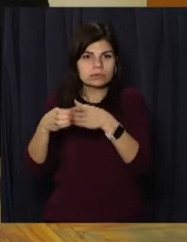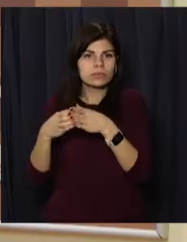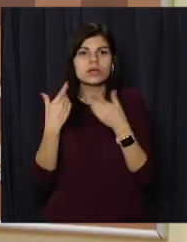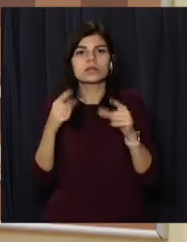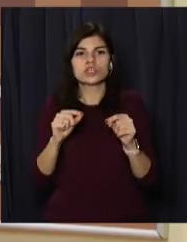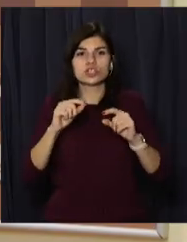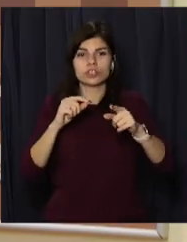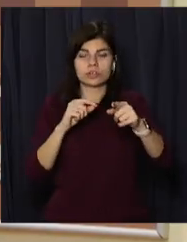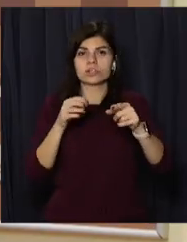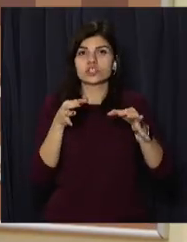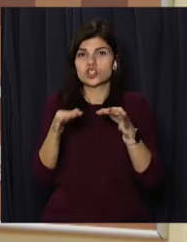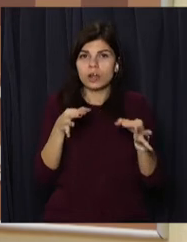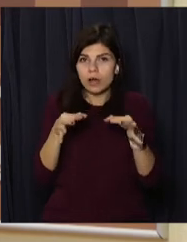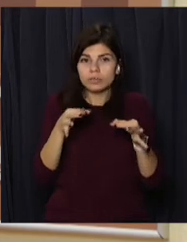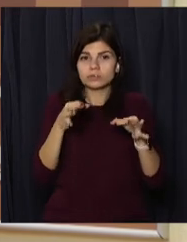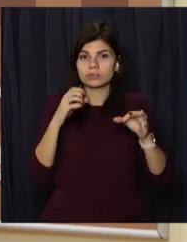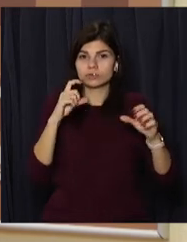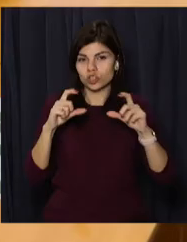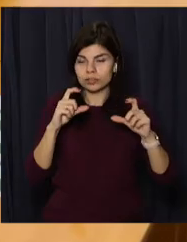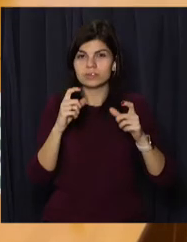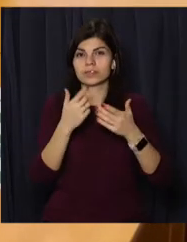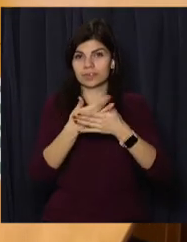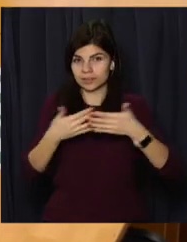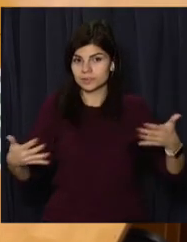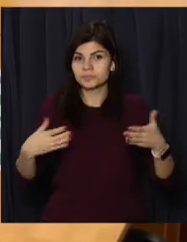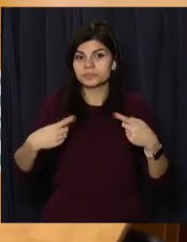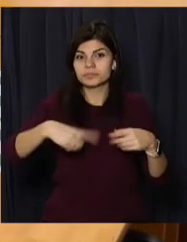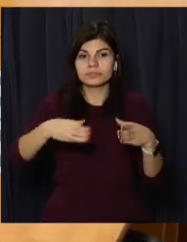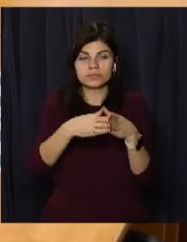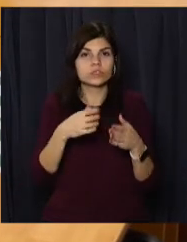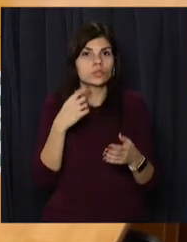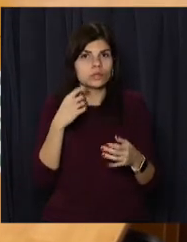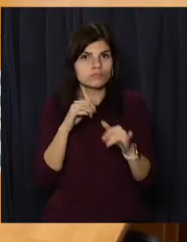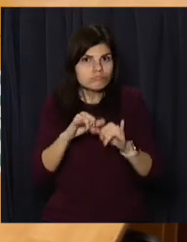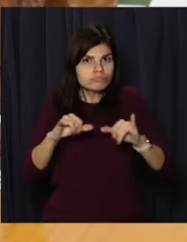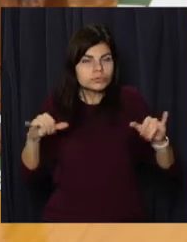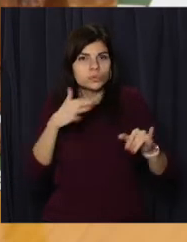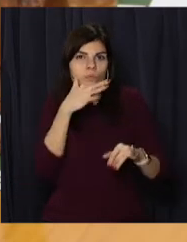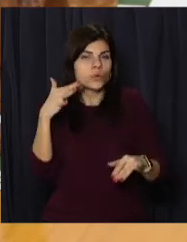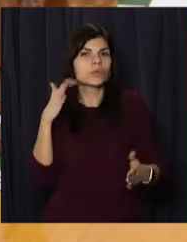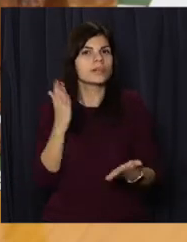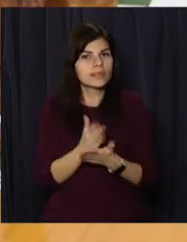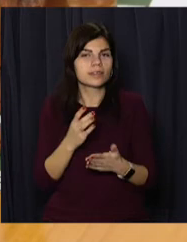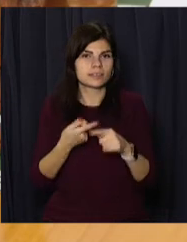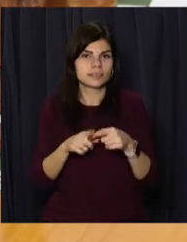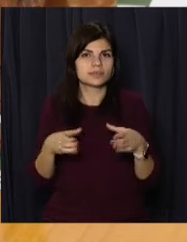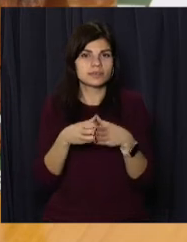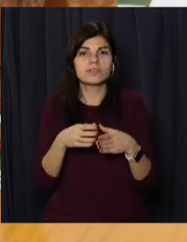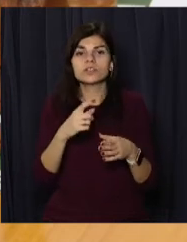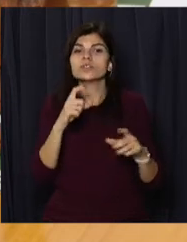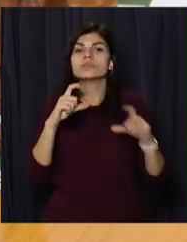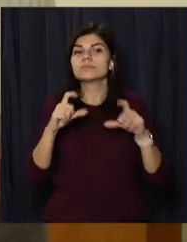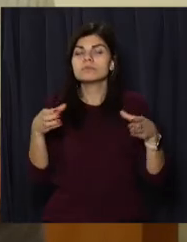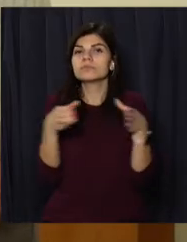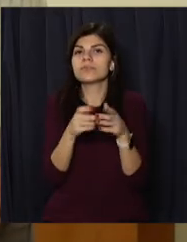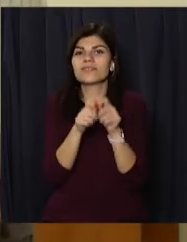де гру в шахи опановують понад 600 дітей. І мережа шахових осередків постійно збільшується, кажуть в обласній федерації. Один із шахових